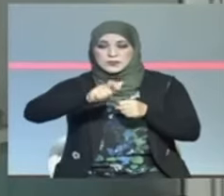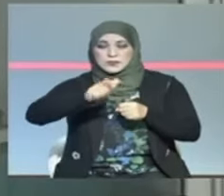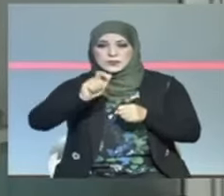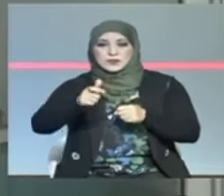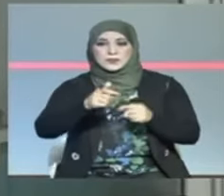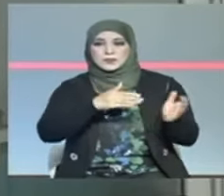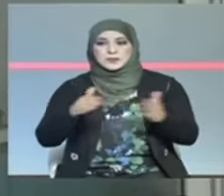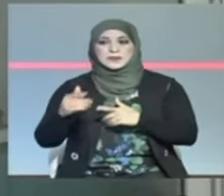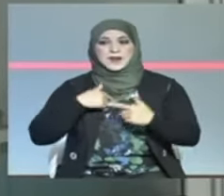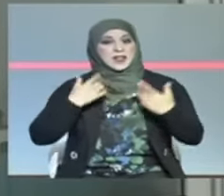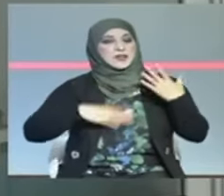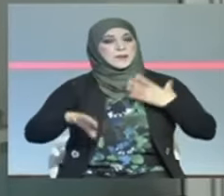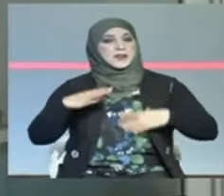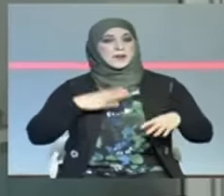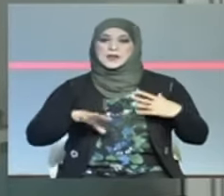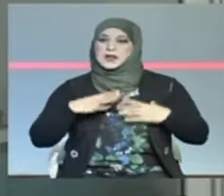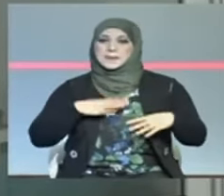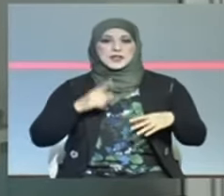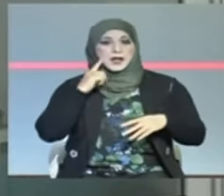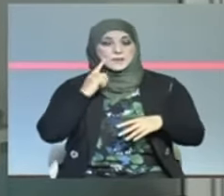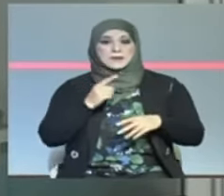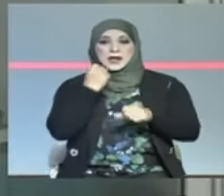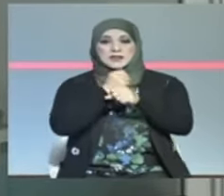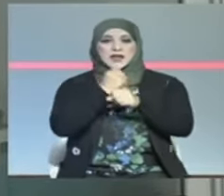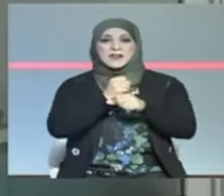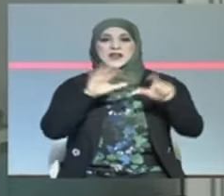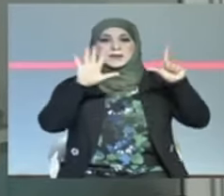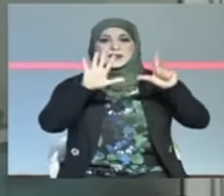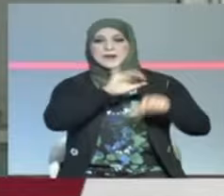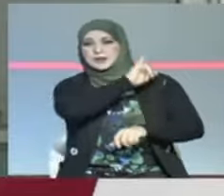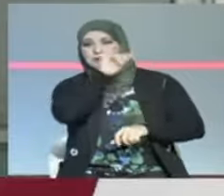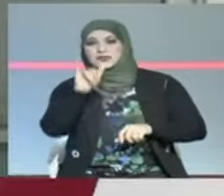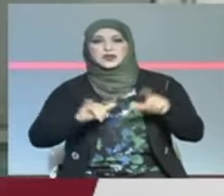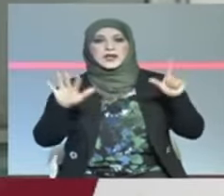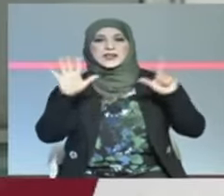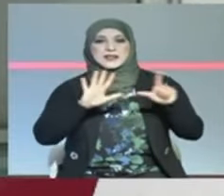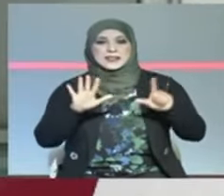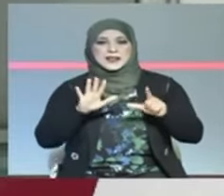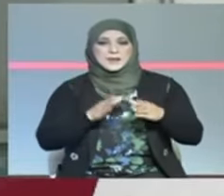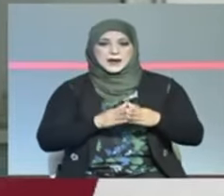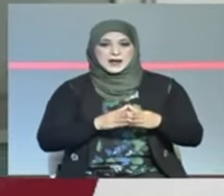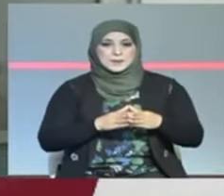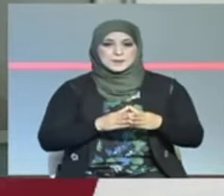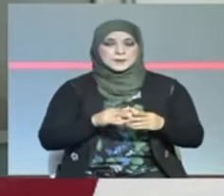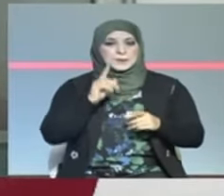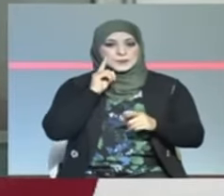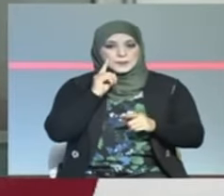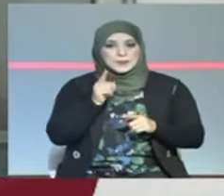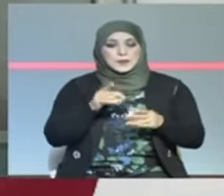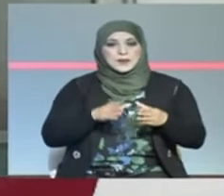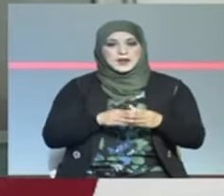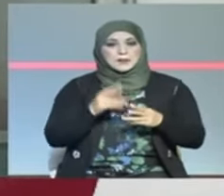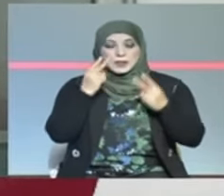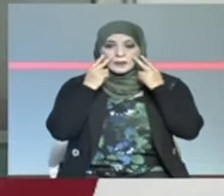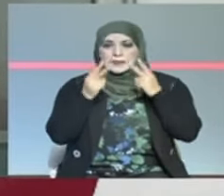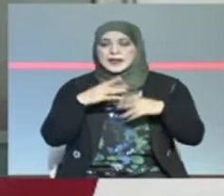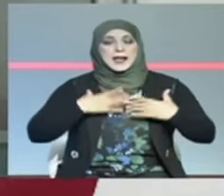تعب علينا برشا ونخدمه من سبعة لسبعة وإحلال يرا في صغاره لا حد شيء معناها